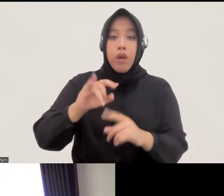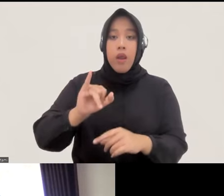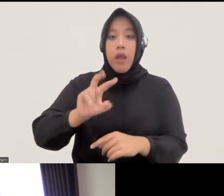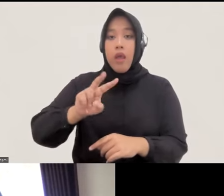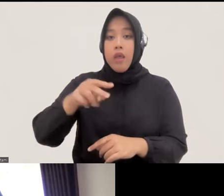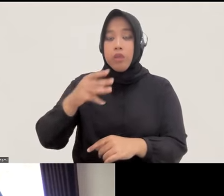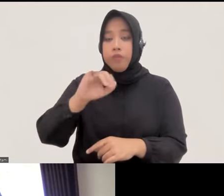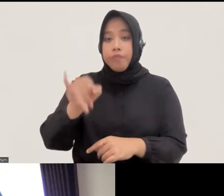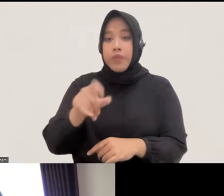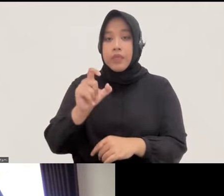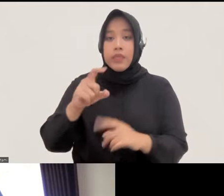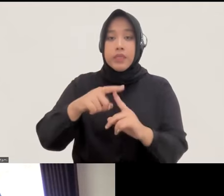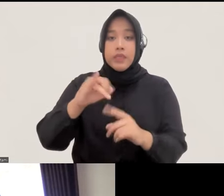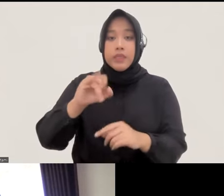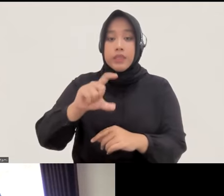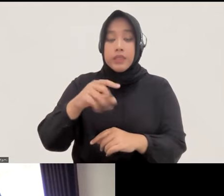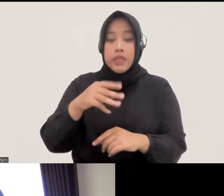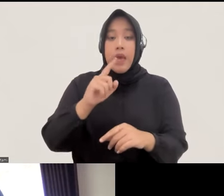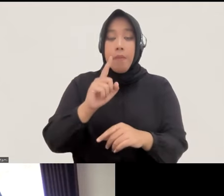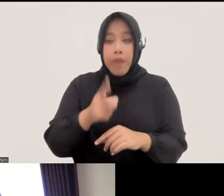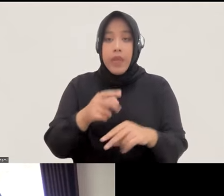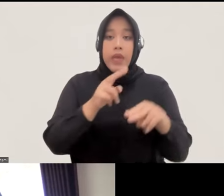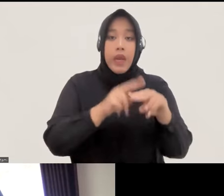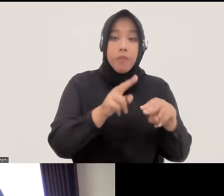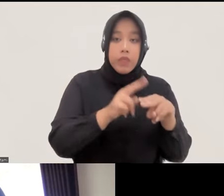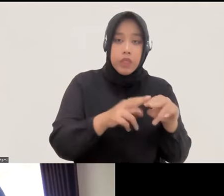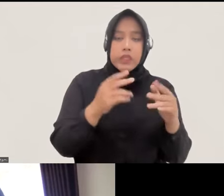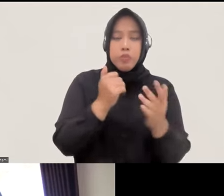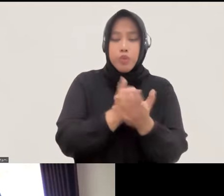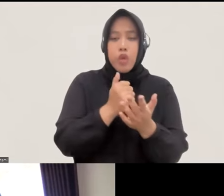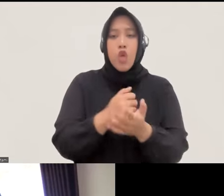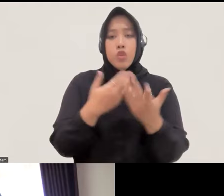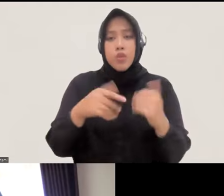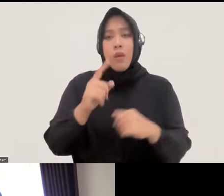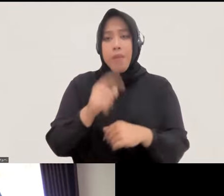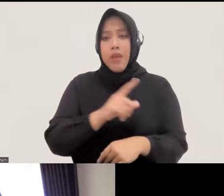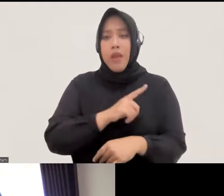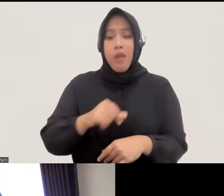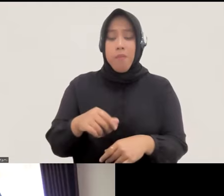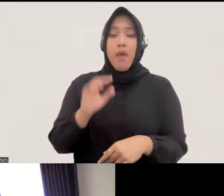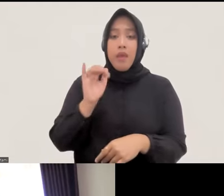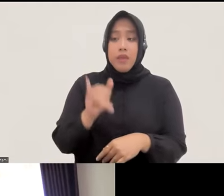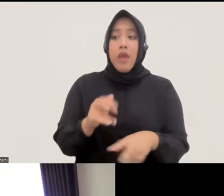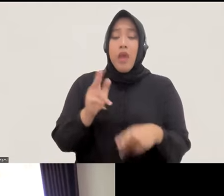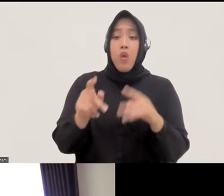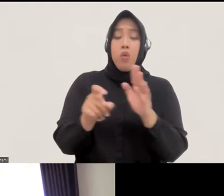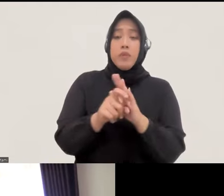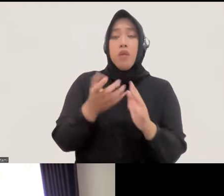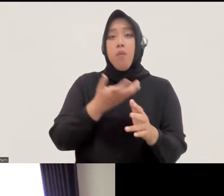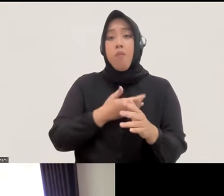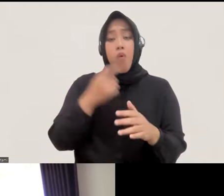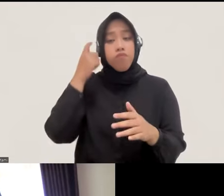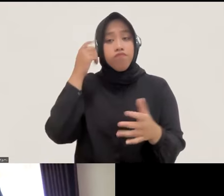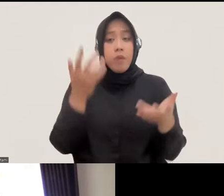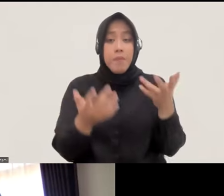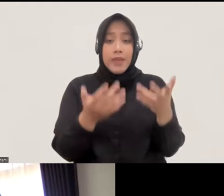gunakan adalah diversi dan rehabilitasi dan itu sudah lama digunakan kan begitu jadi kalau misalnya kita membandingkan di negara